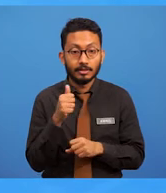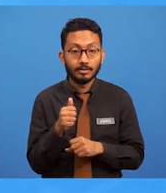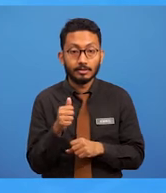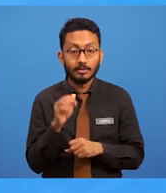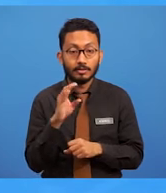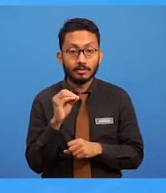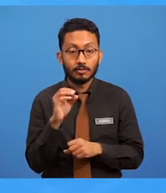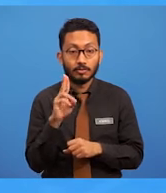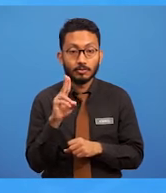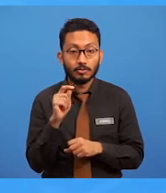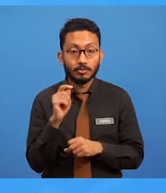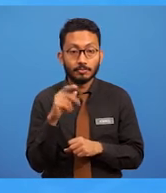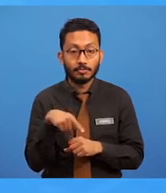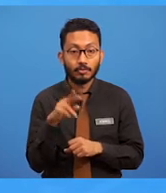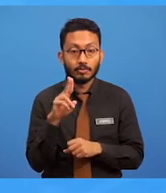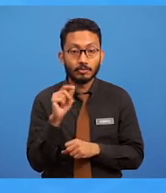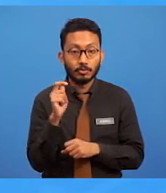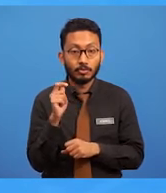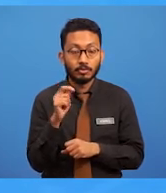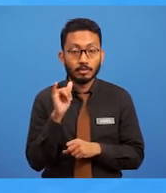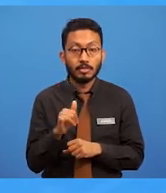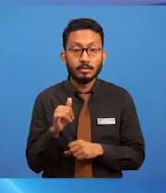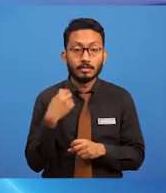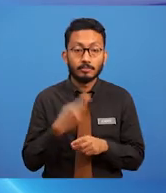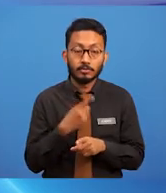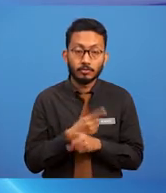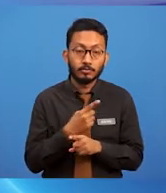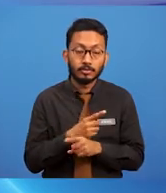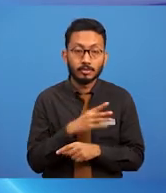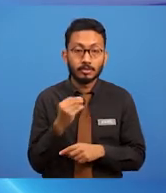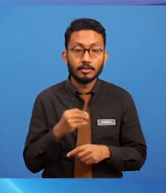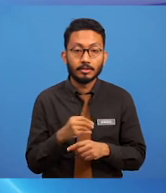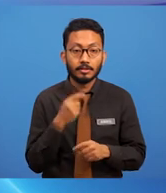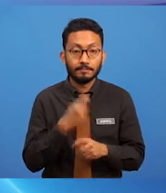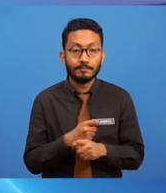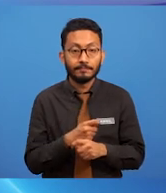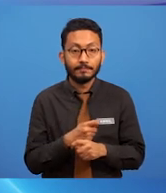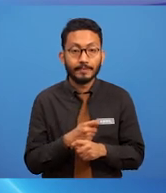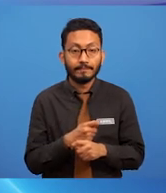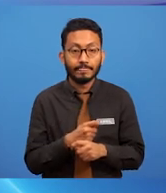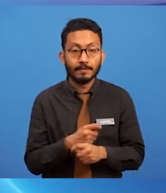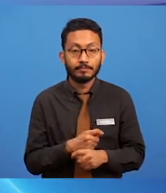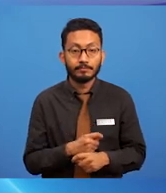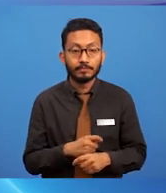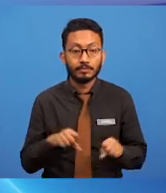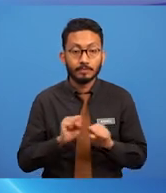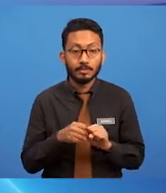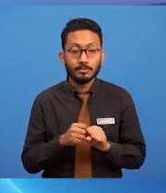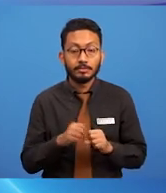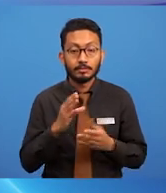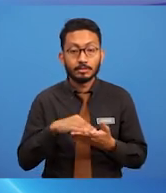yang tepat dan betul. Semoga pembelajaran kepada kali ini